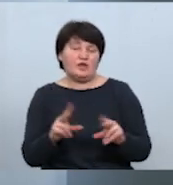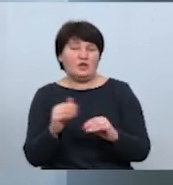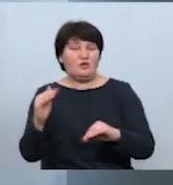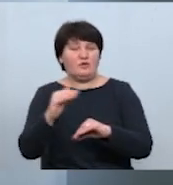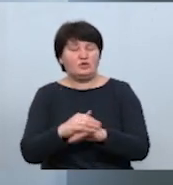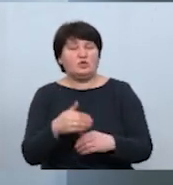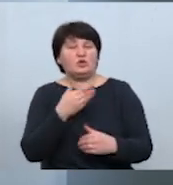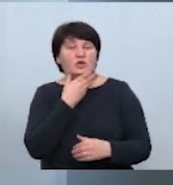хороших новин.